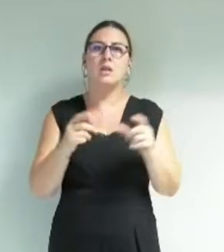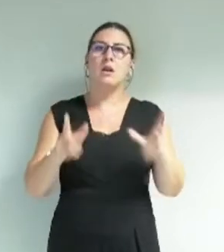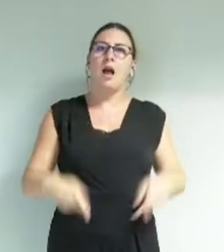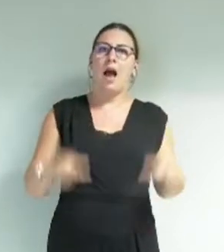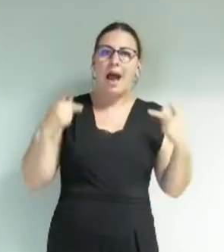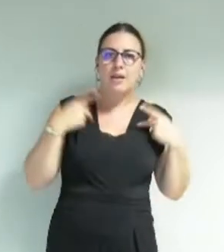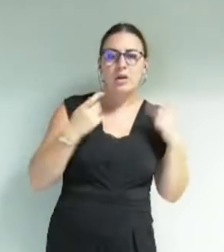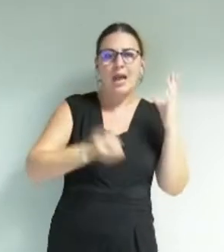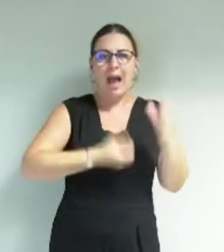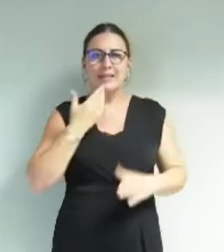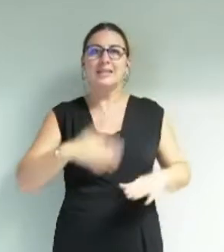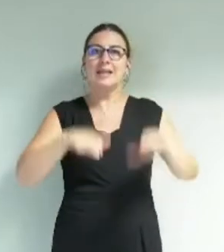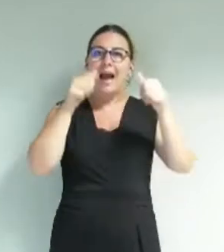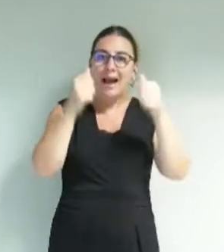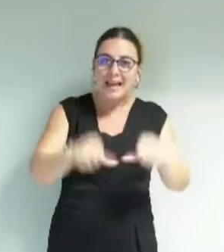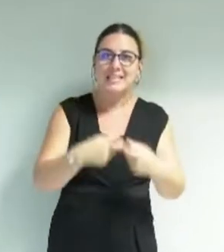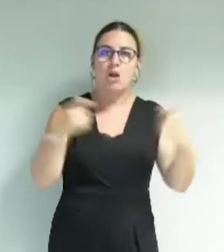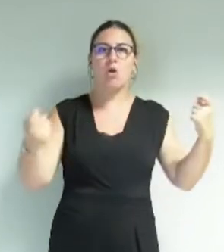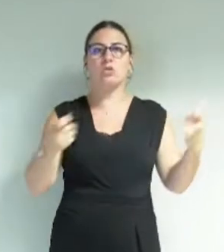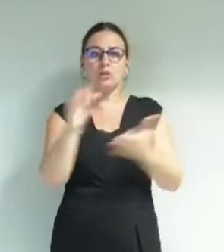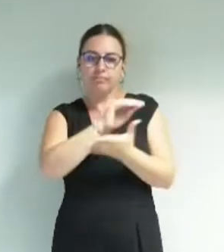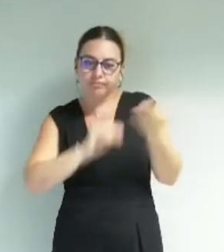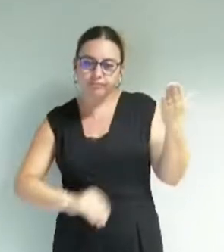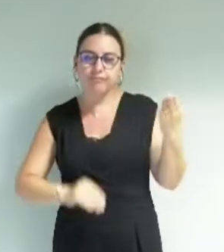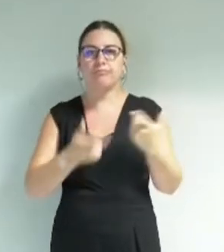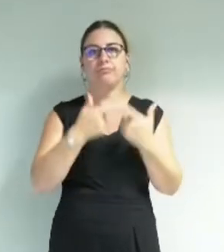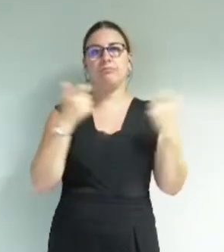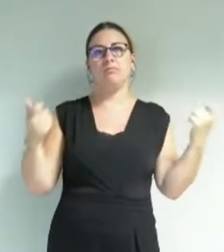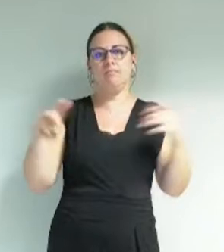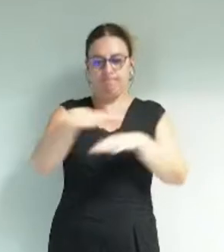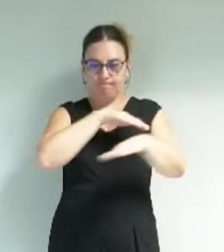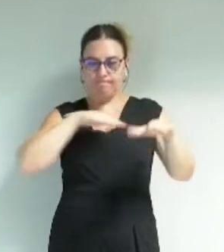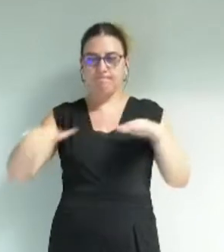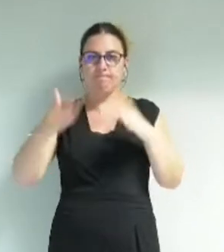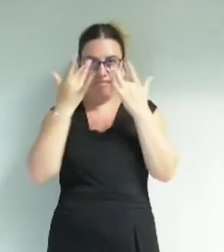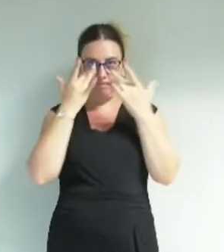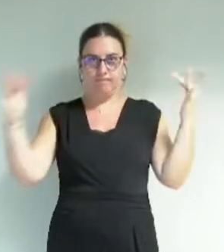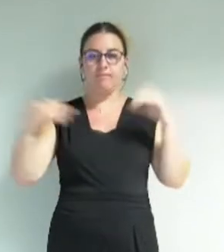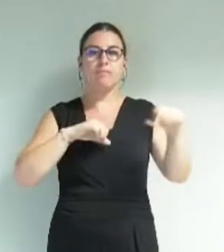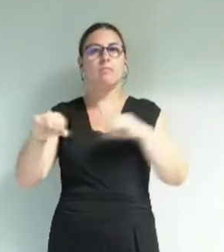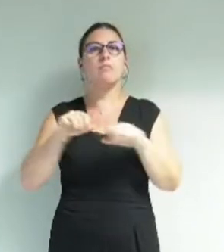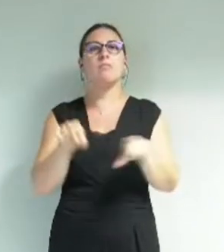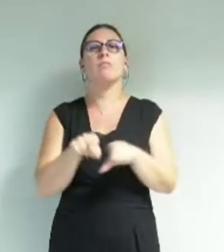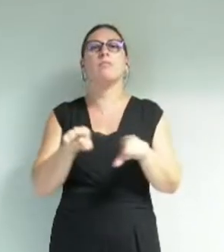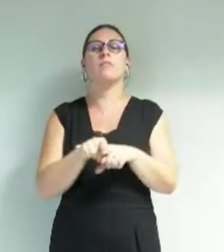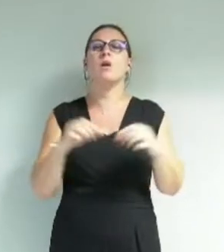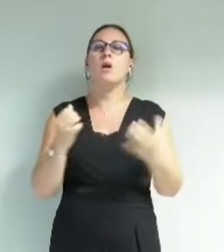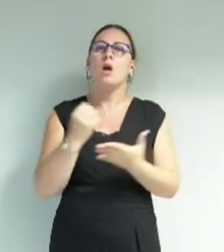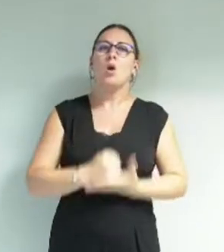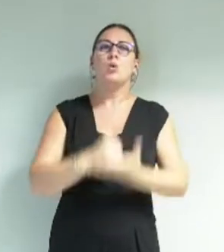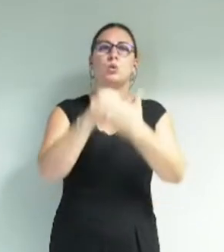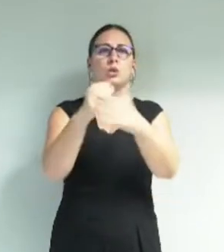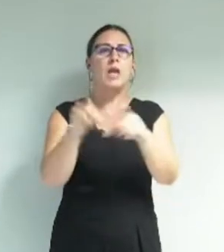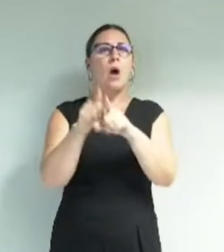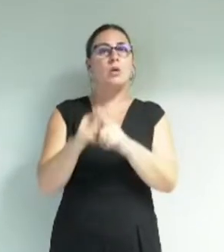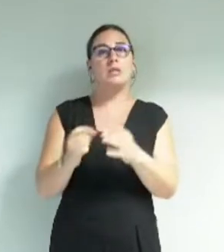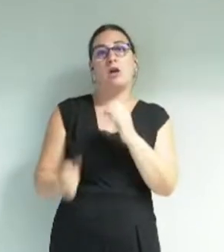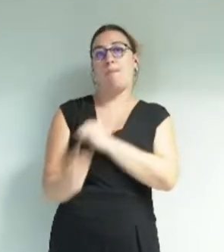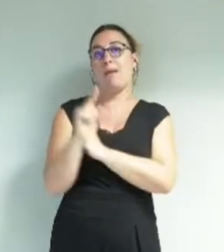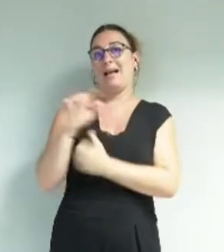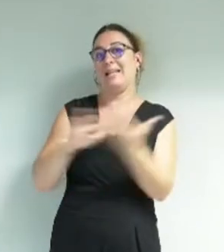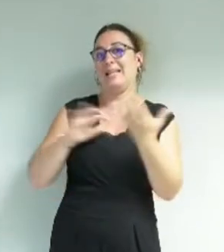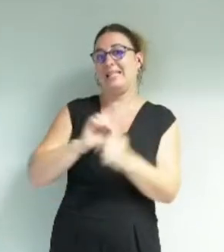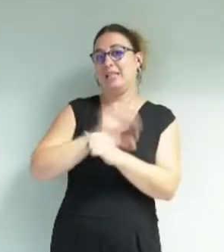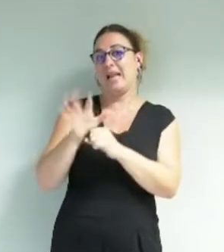'artistes, de résidences d'écrivains et d'écrivaines, valorisation transversale de l'action culturelle, soutien aux acteurs culturels pendant la crise sanitaire,